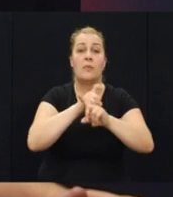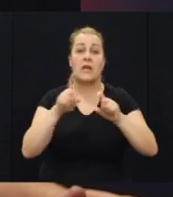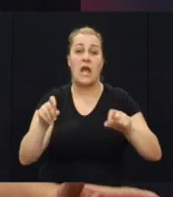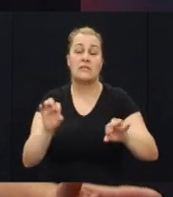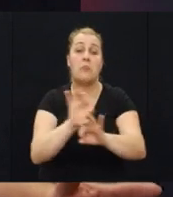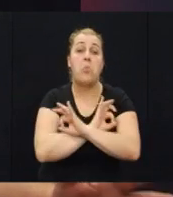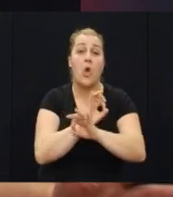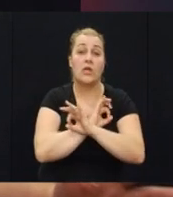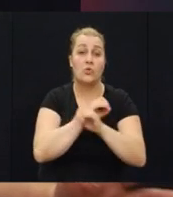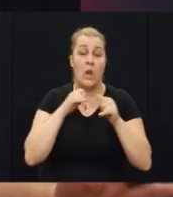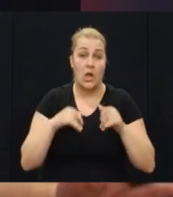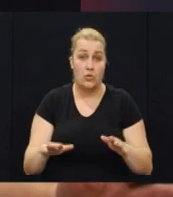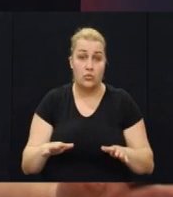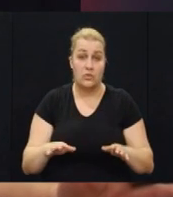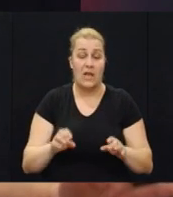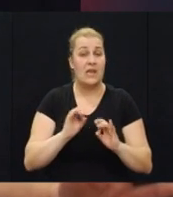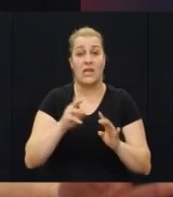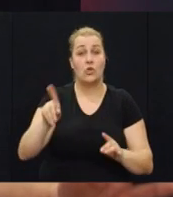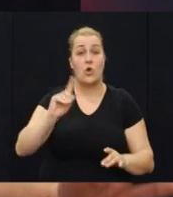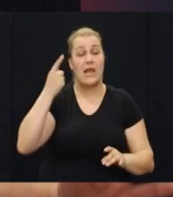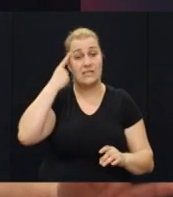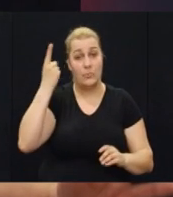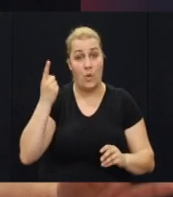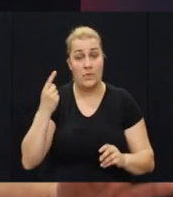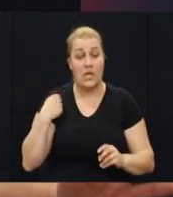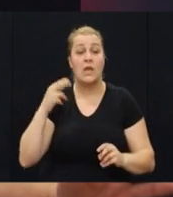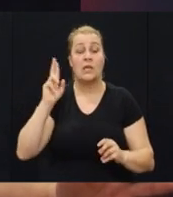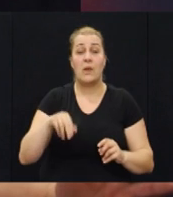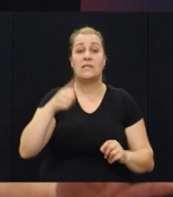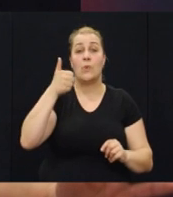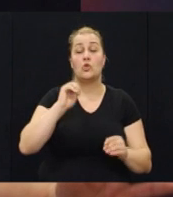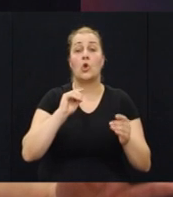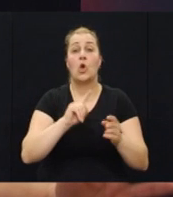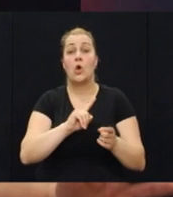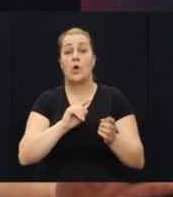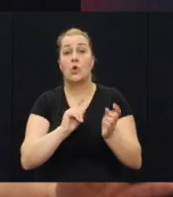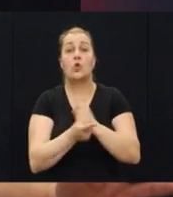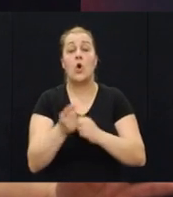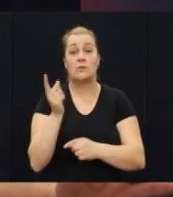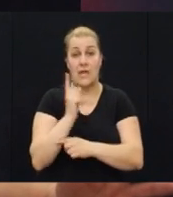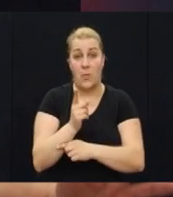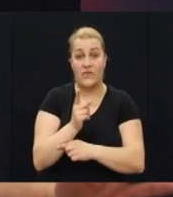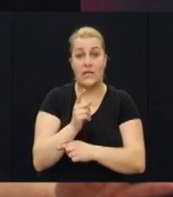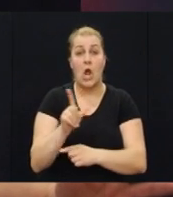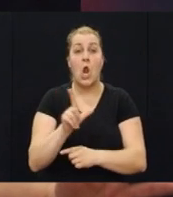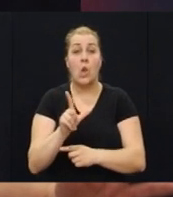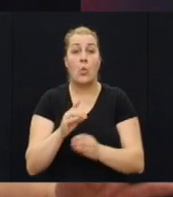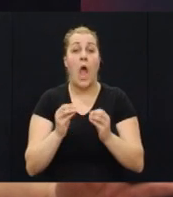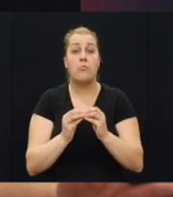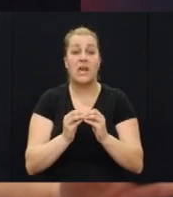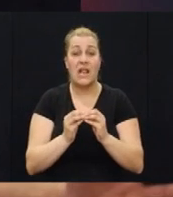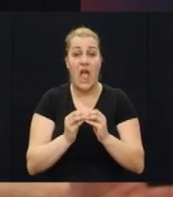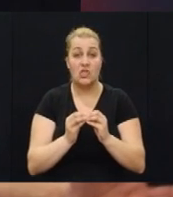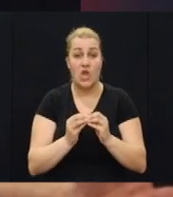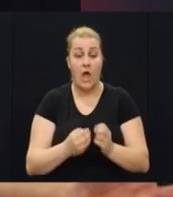koje niko i ne spominje. Imali smo jednog dozapodnika tada Bojne Luku Brkljaču